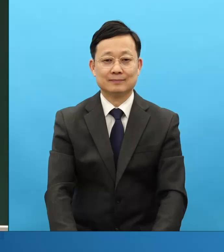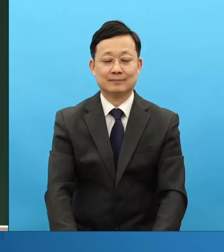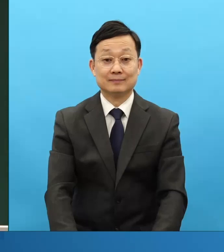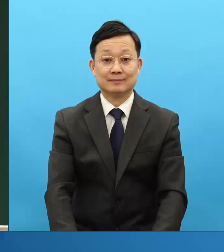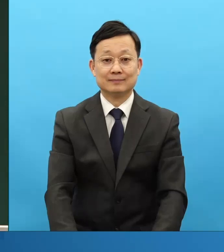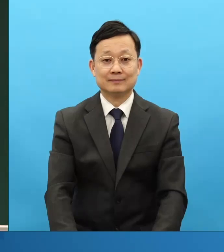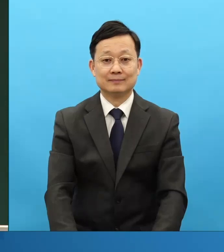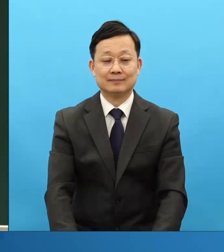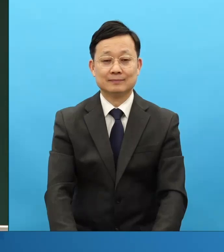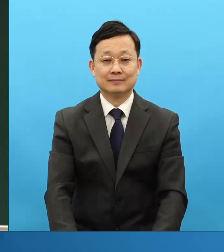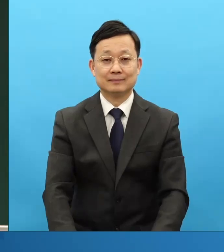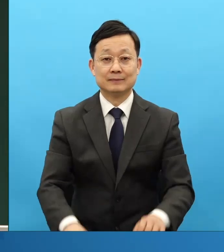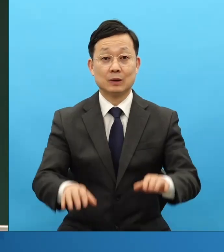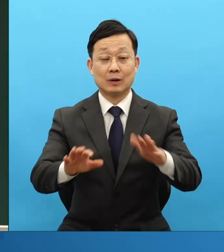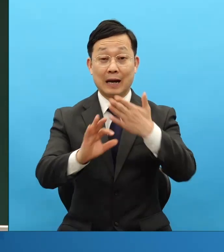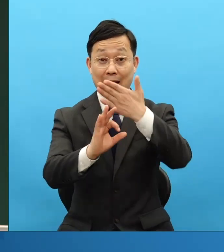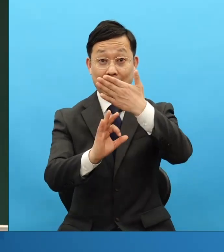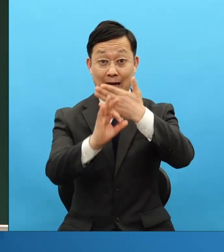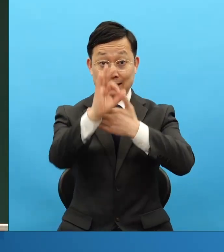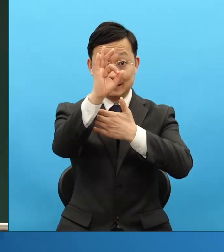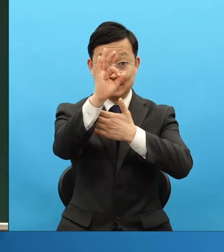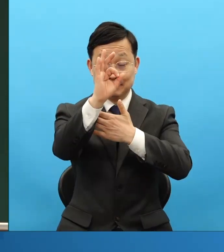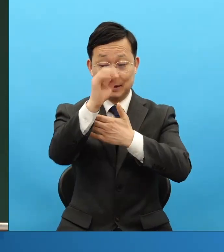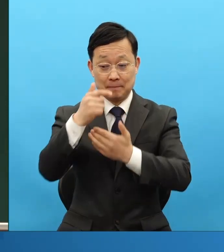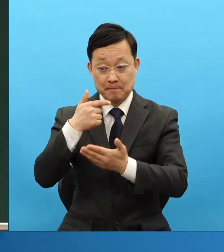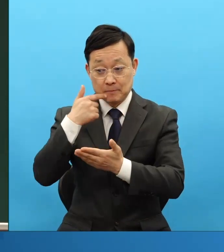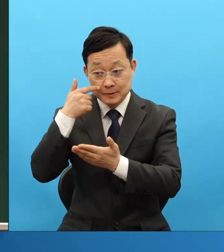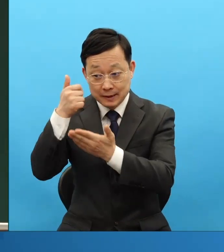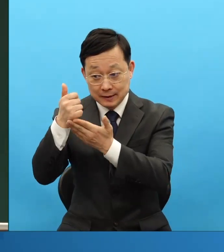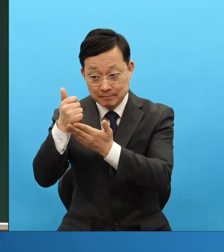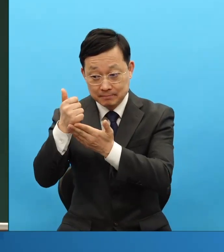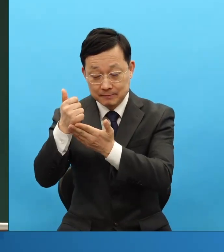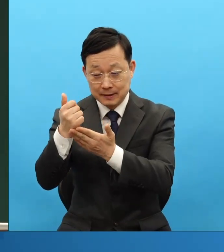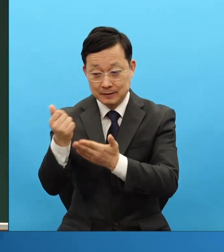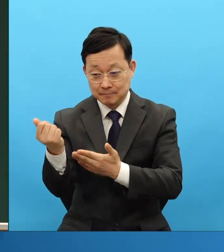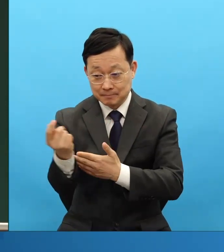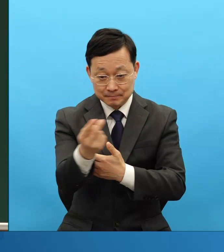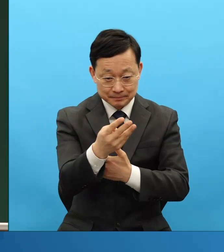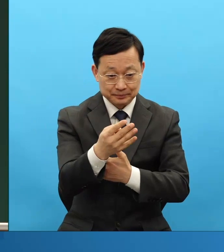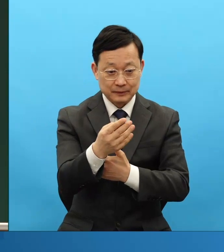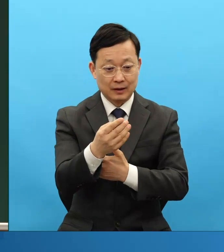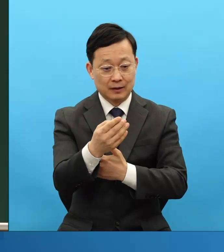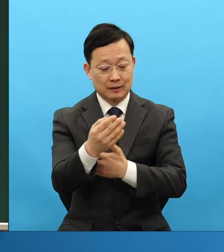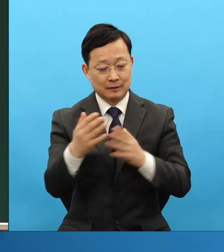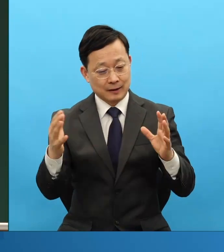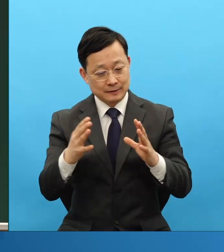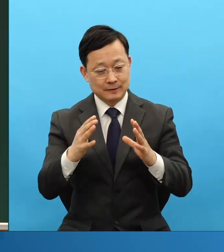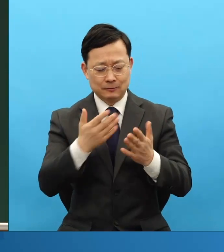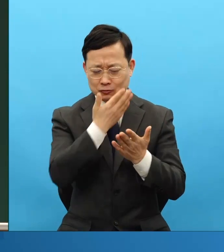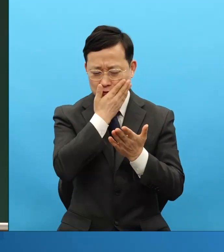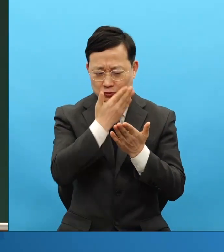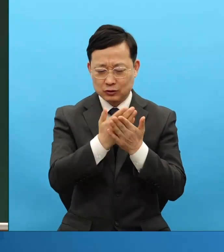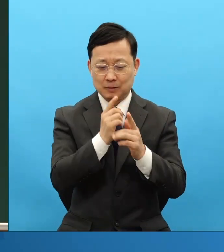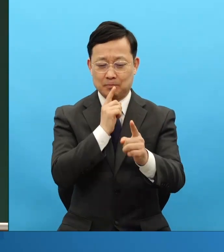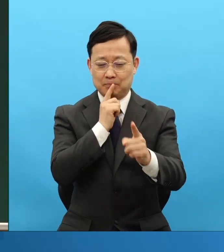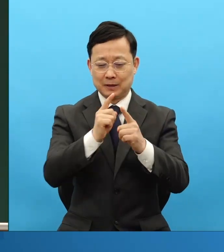오늘 아침에 우리 목사님들하고 중요한 메시지를 소통을 했습니다.